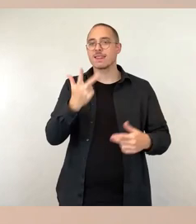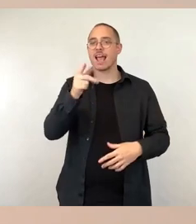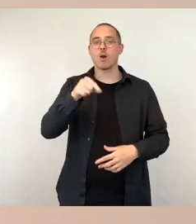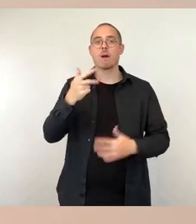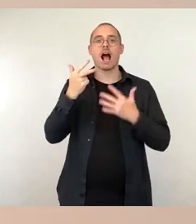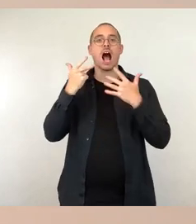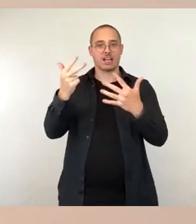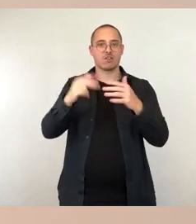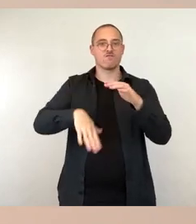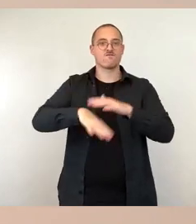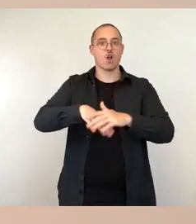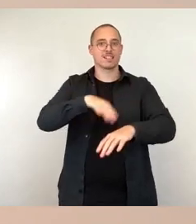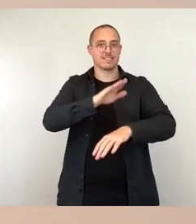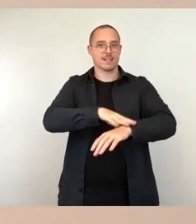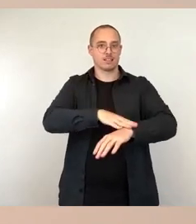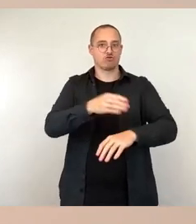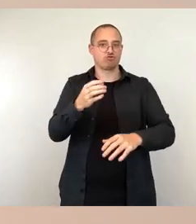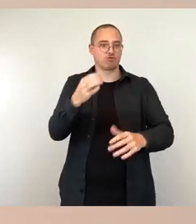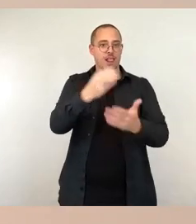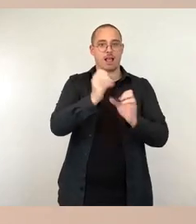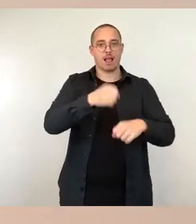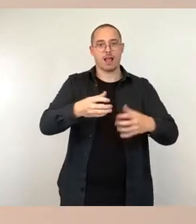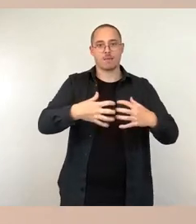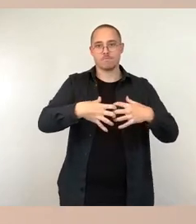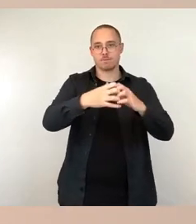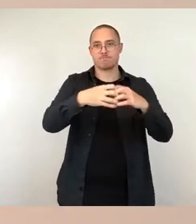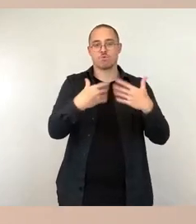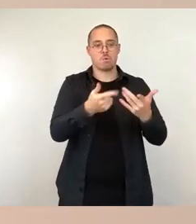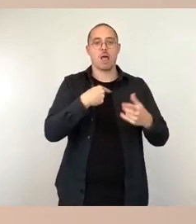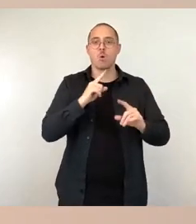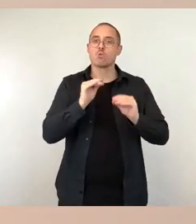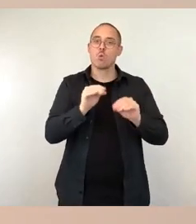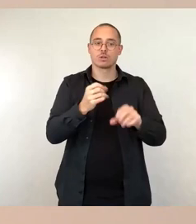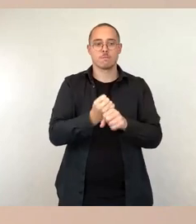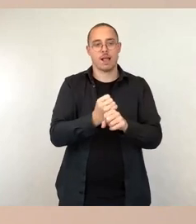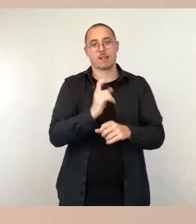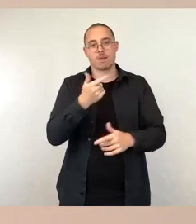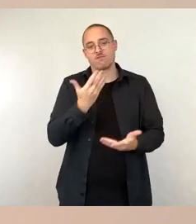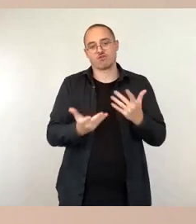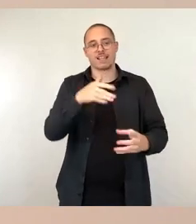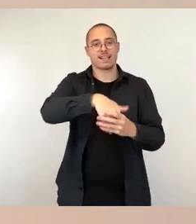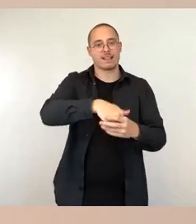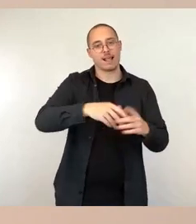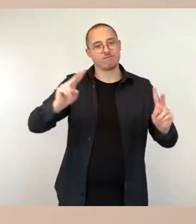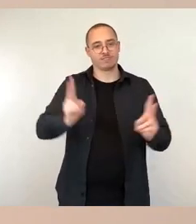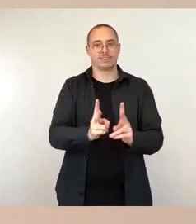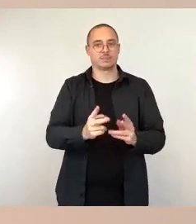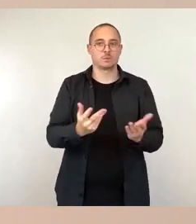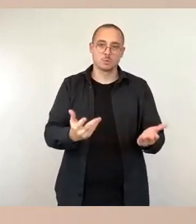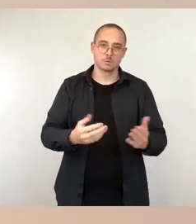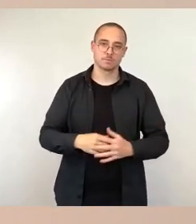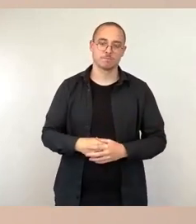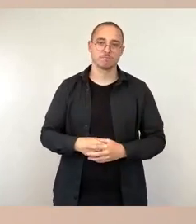dann weniger, also die ja noch kurzer erbringen, aber natürlich einen deutlich geringeren inhaltlichen Umfang, weil das ja nicht alle